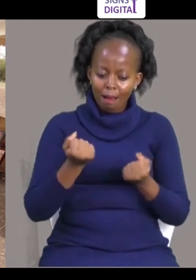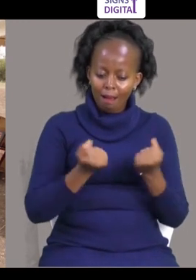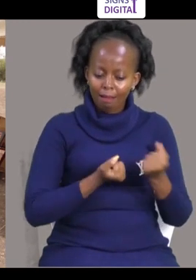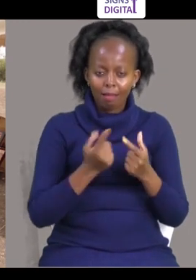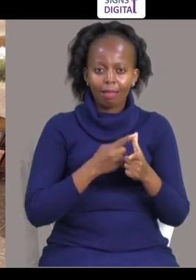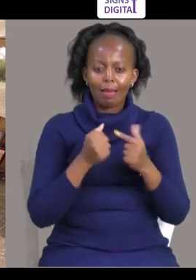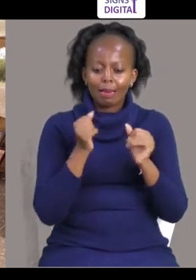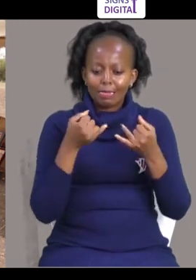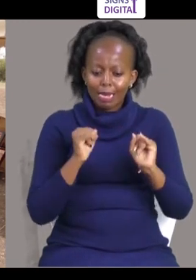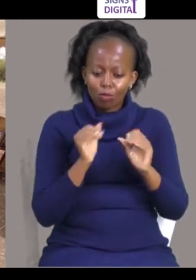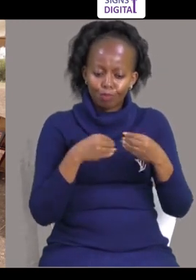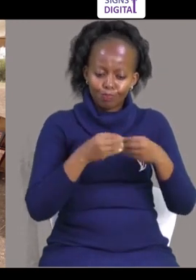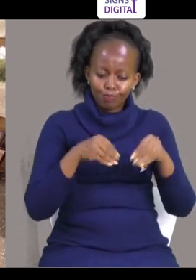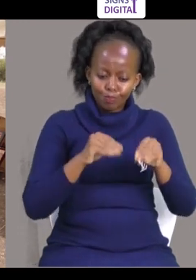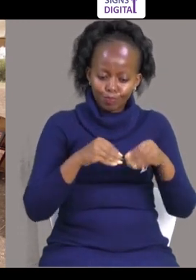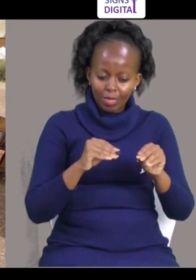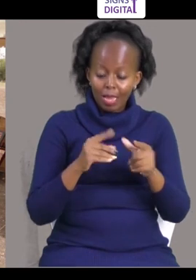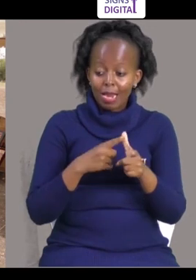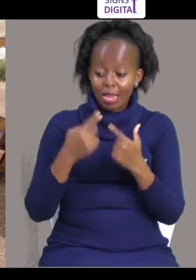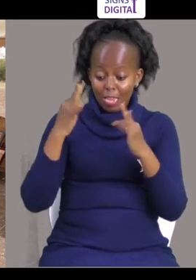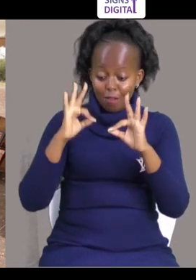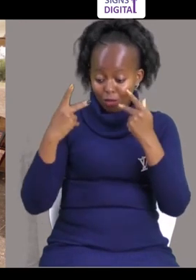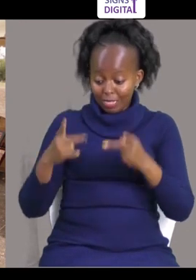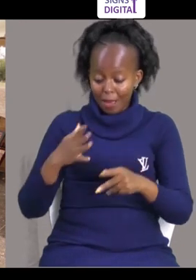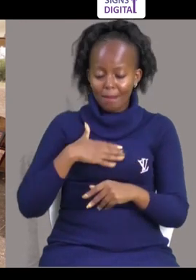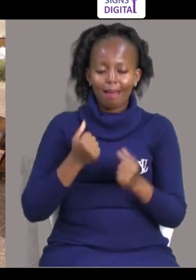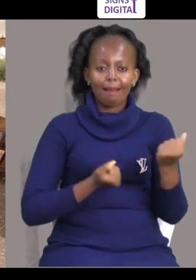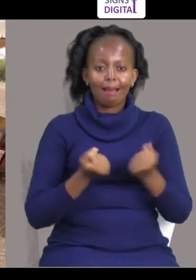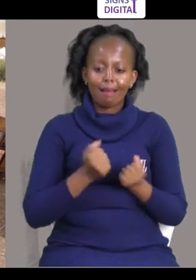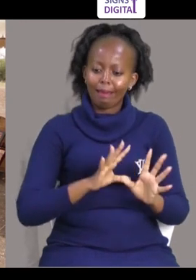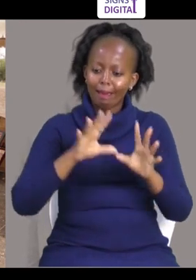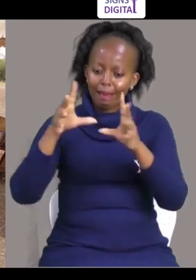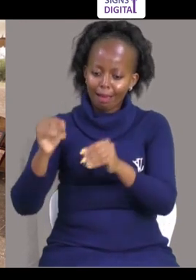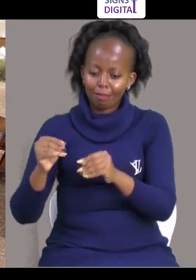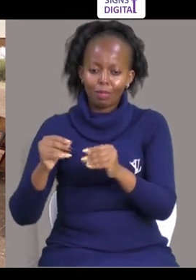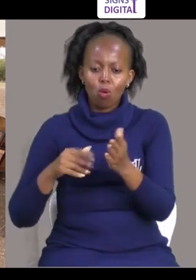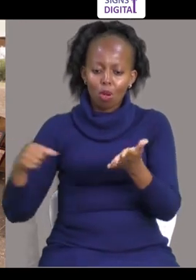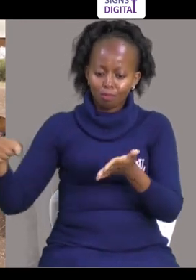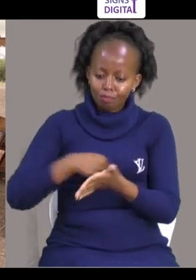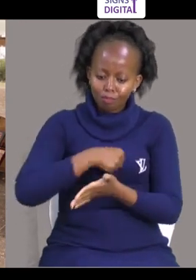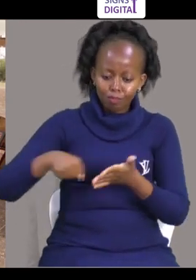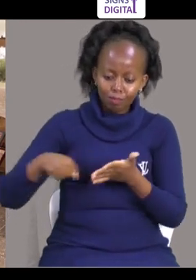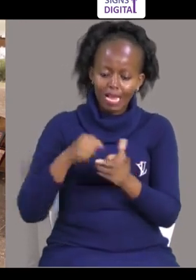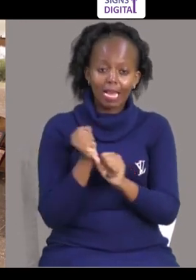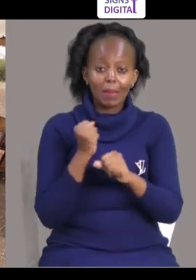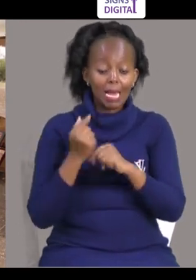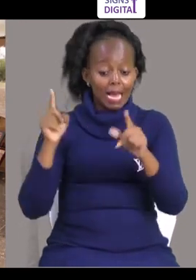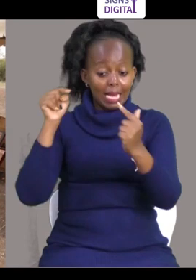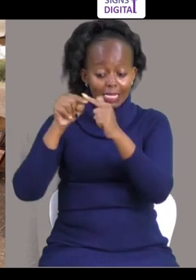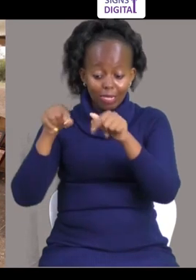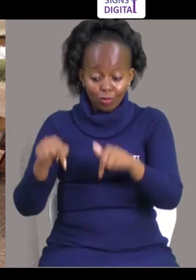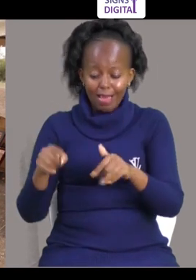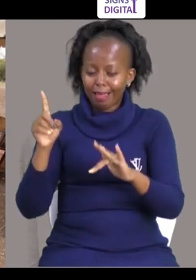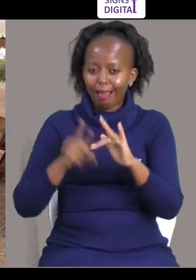Iwe dhudhu nitaileke bitu naifanya modification Nadio nilifanya mwishome Ii gari niliperekea fundi nika mtorea kwa